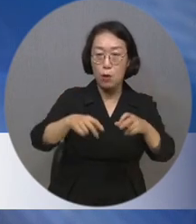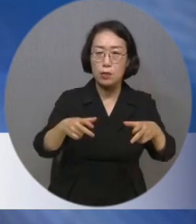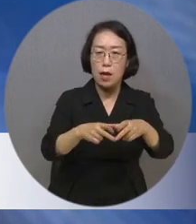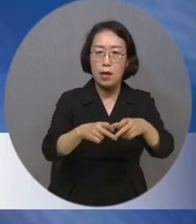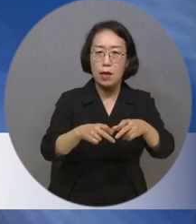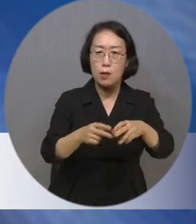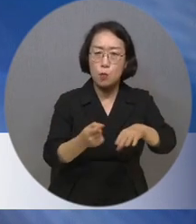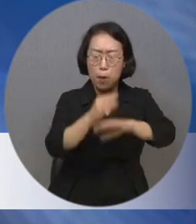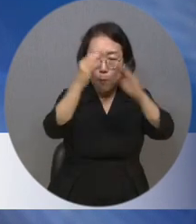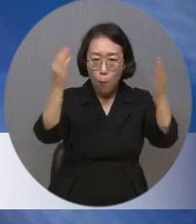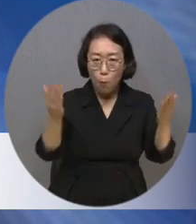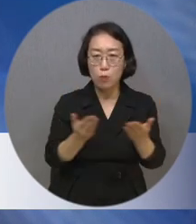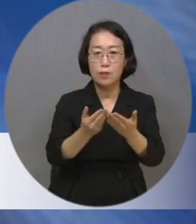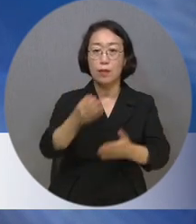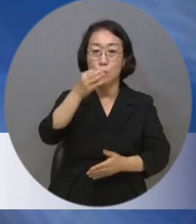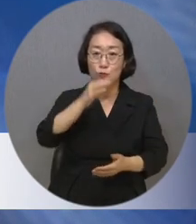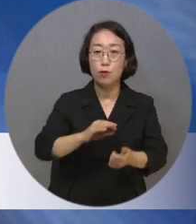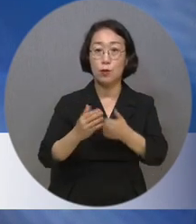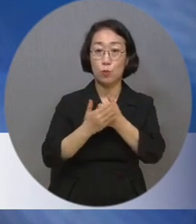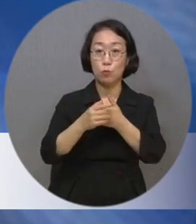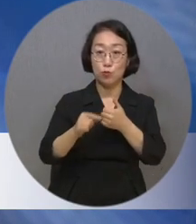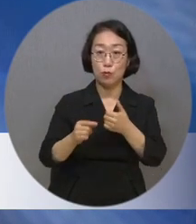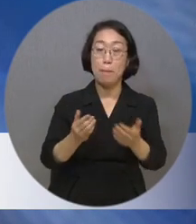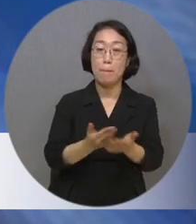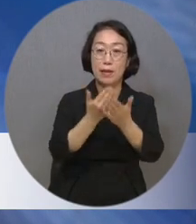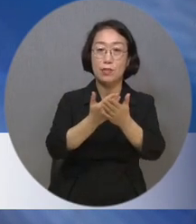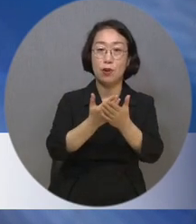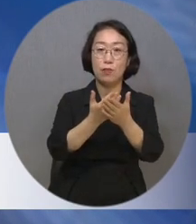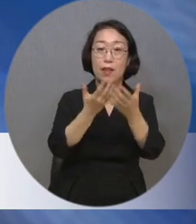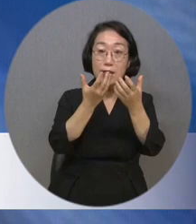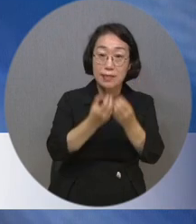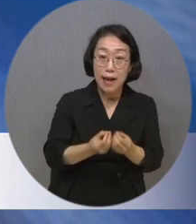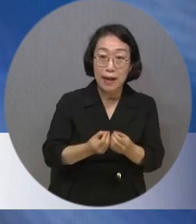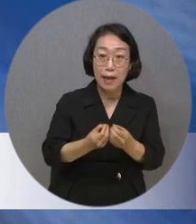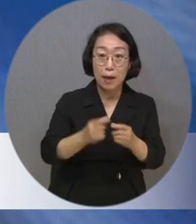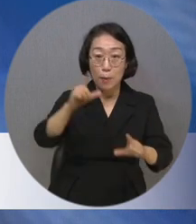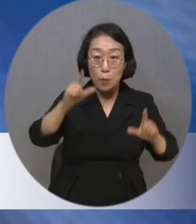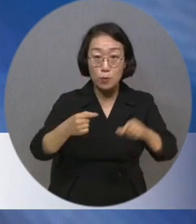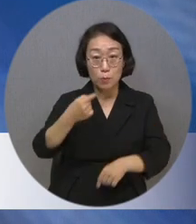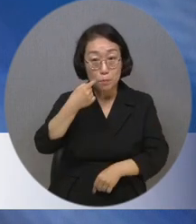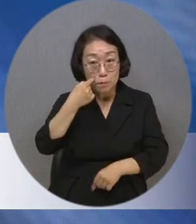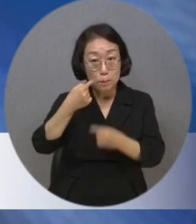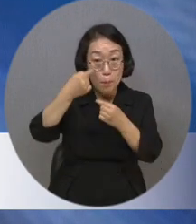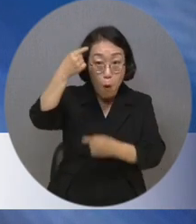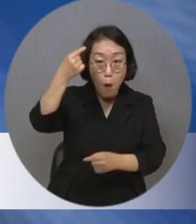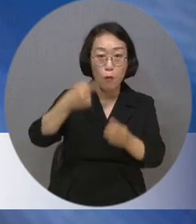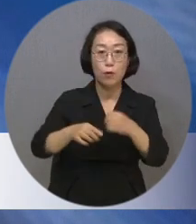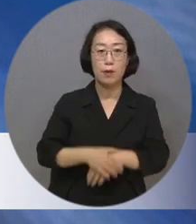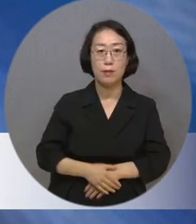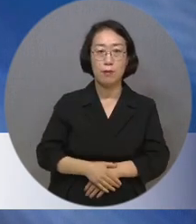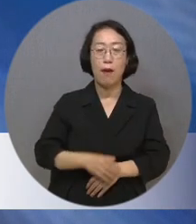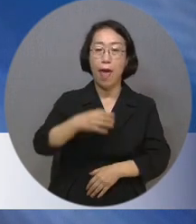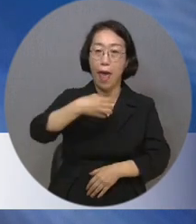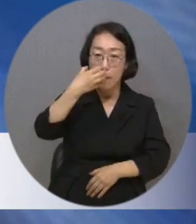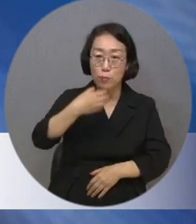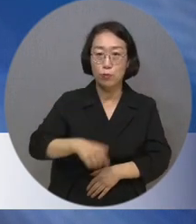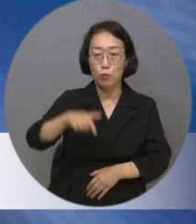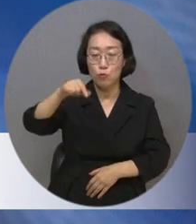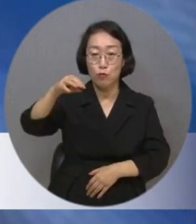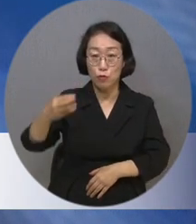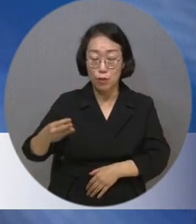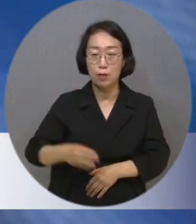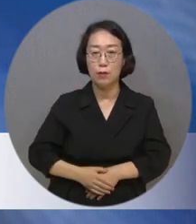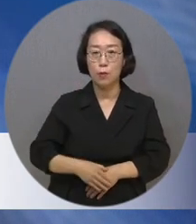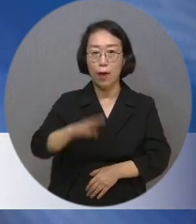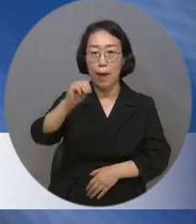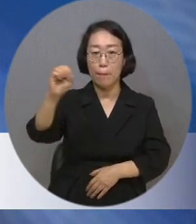디지털 기술 발전 사례를 보고자 빅테크 기업인 애플이나 구글, 마이크로소프트